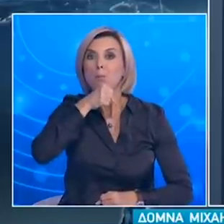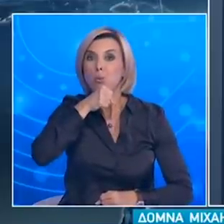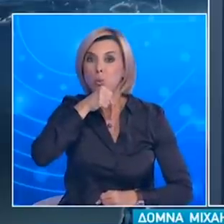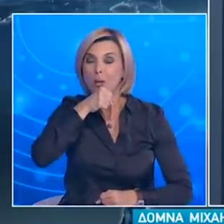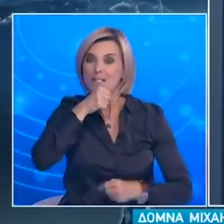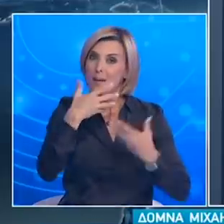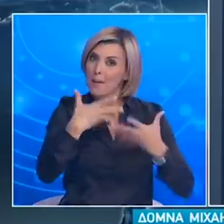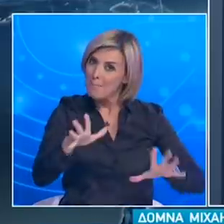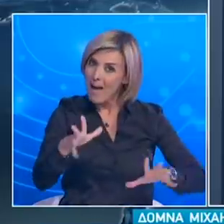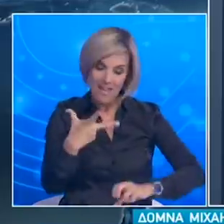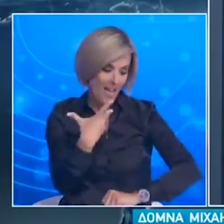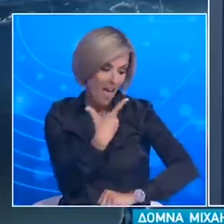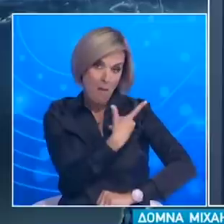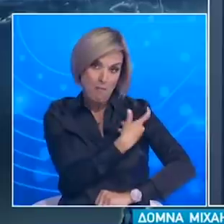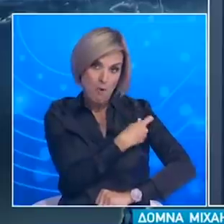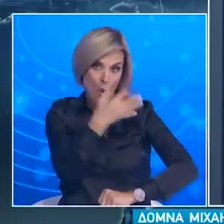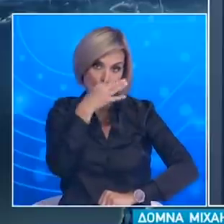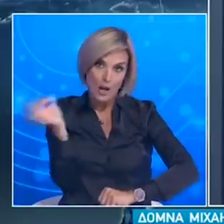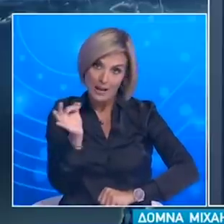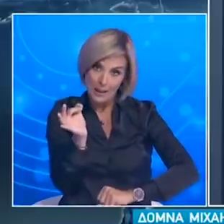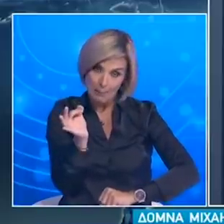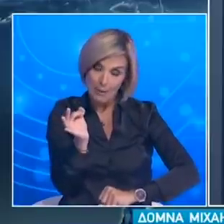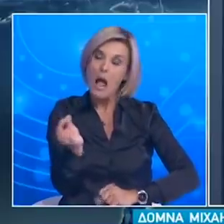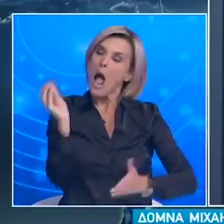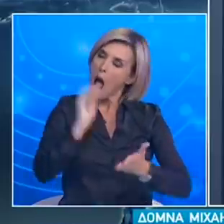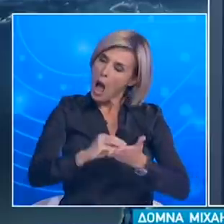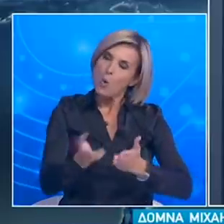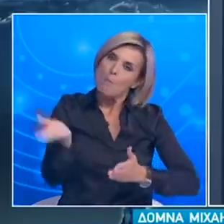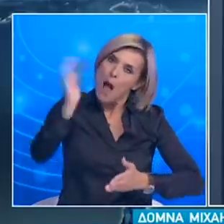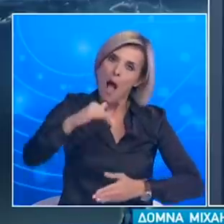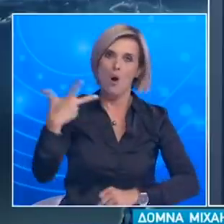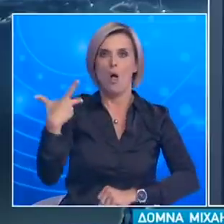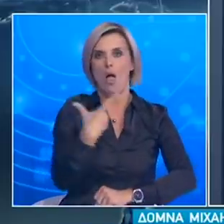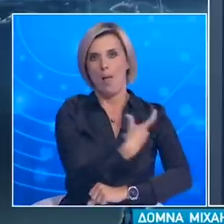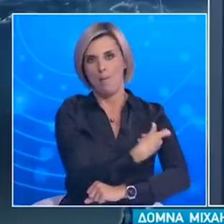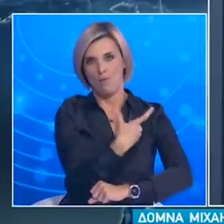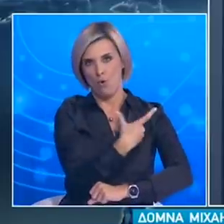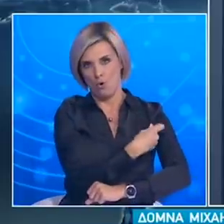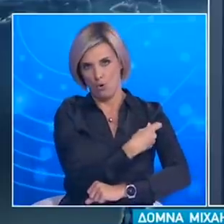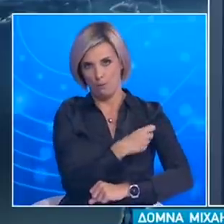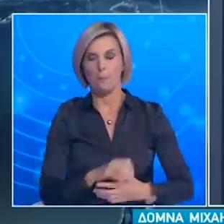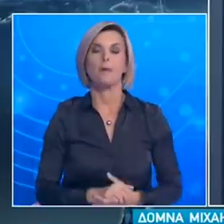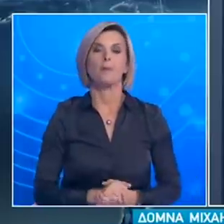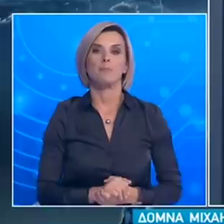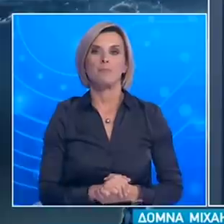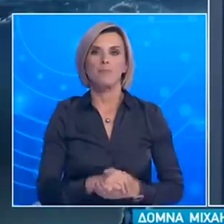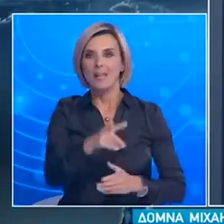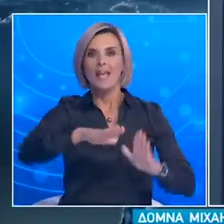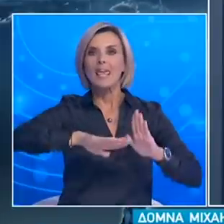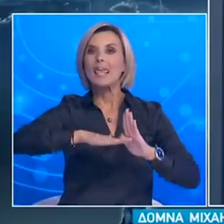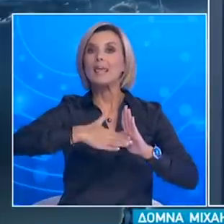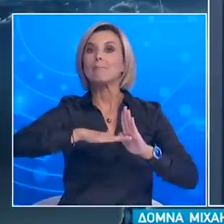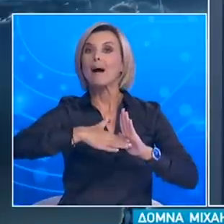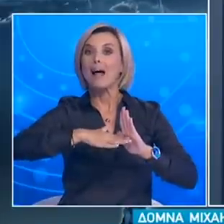σύμφωνα με το Εθνικό Πρόγραμμα Εμβολιασμού Η σύσταση βέβαια το προσωπικό να μην εργάζεται σε παραπάνω από μία μονάδες